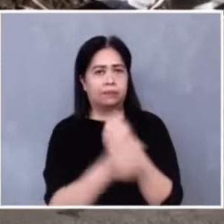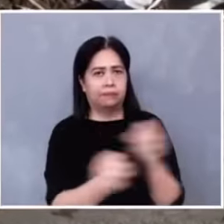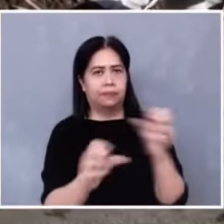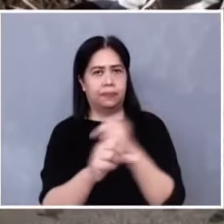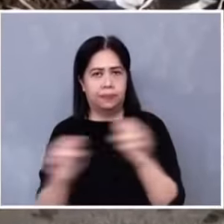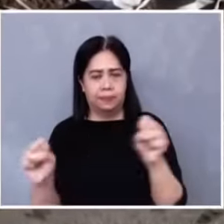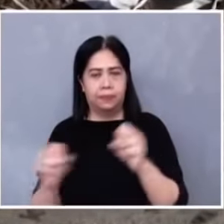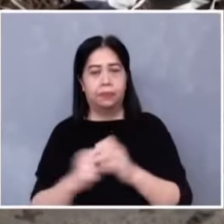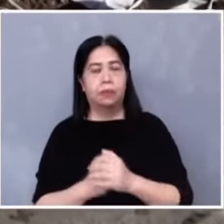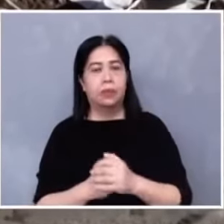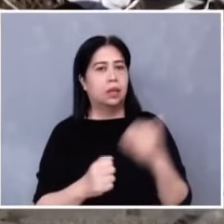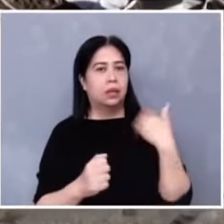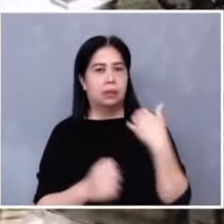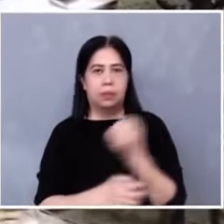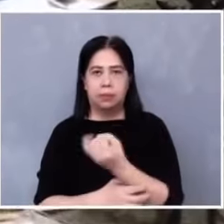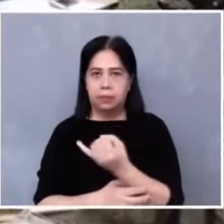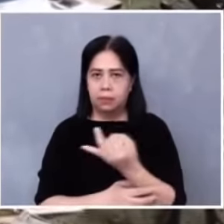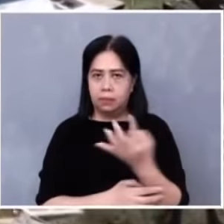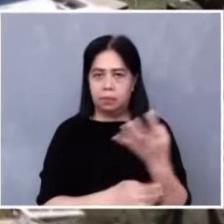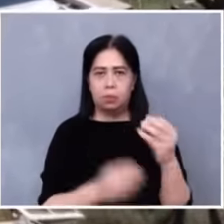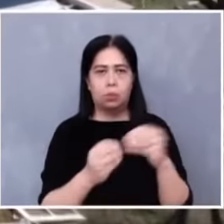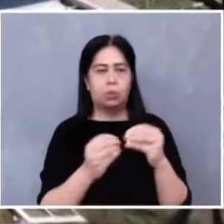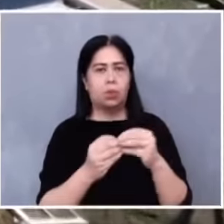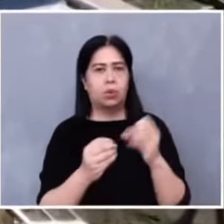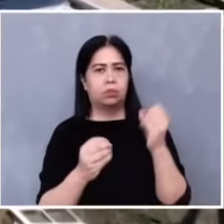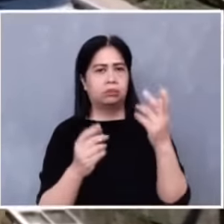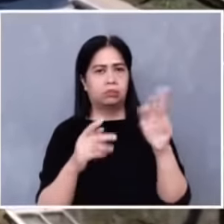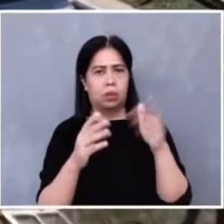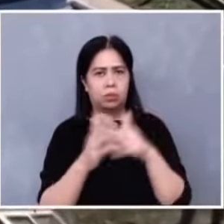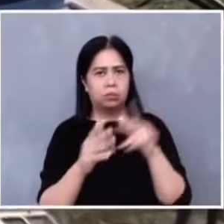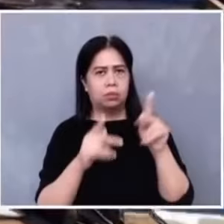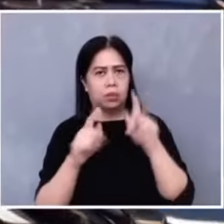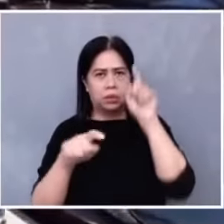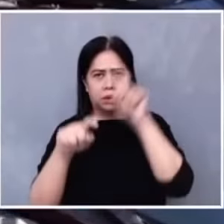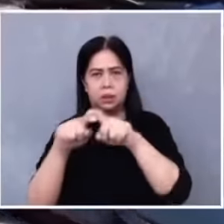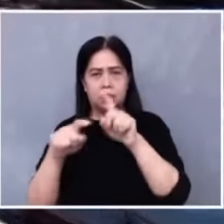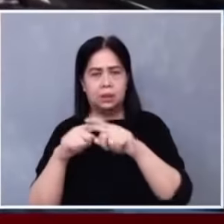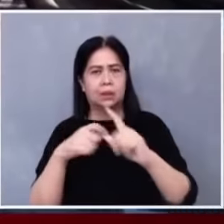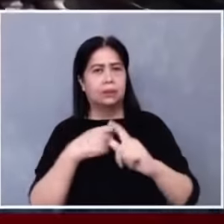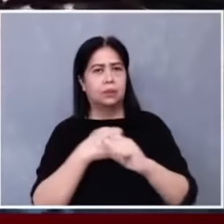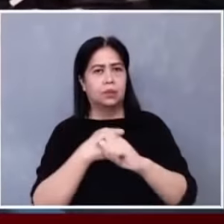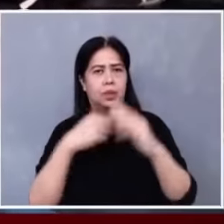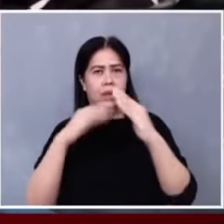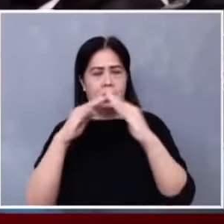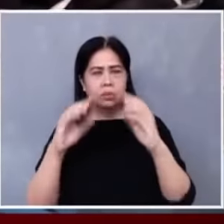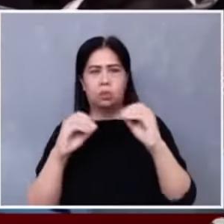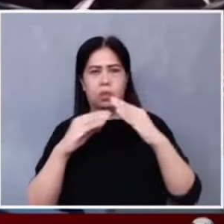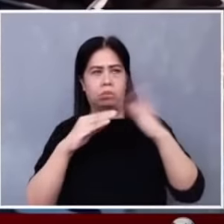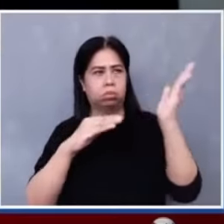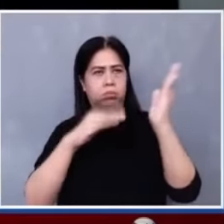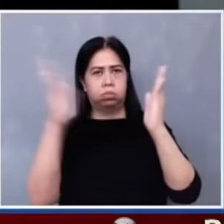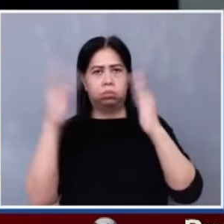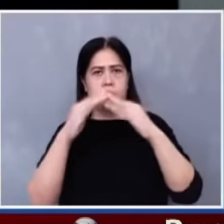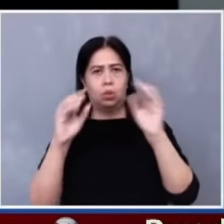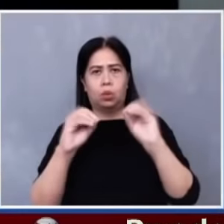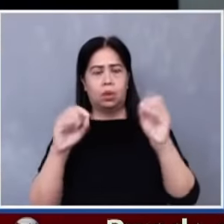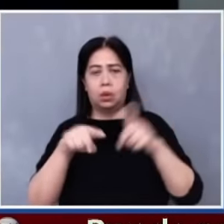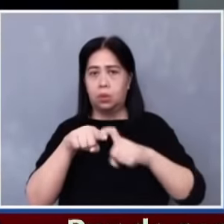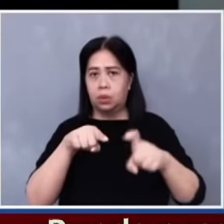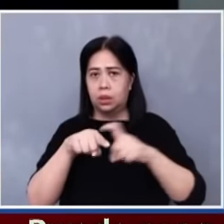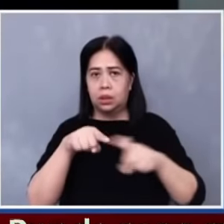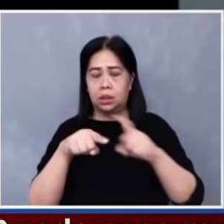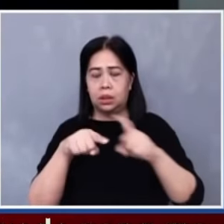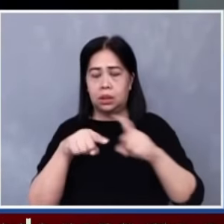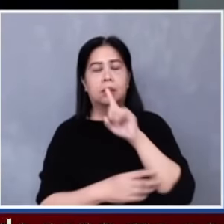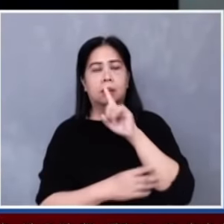Hindi pa mabilang kung ilang libong katao ang sa ngayon ang naninirahan sa mga bahay na walang bubong at kuryente. Nangako na